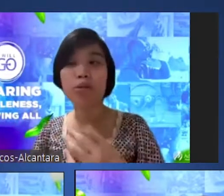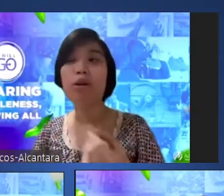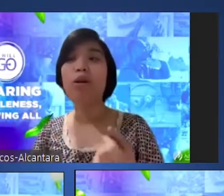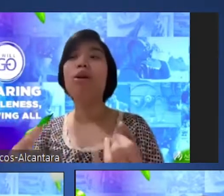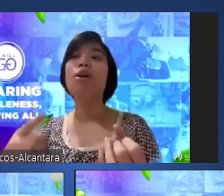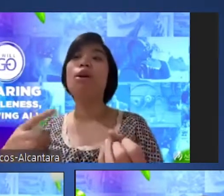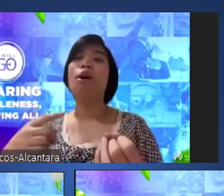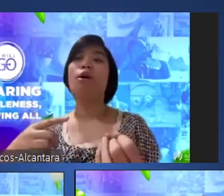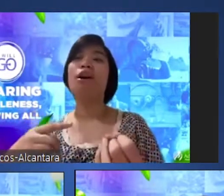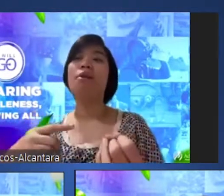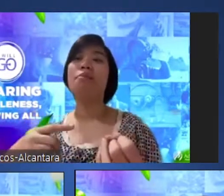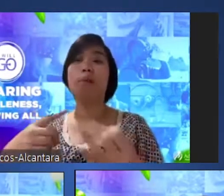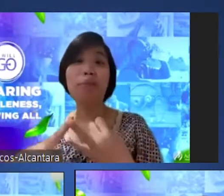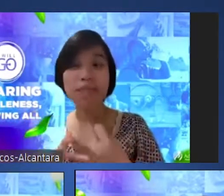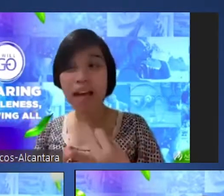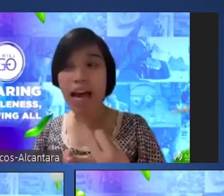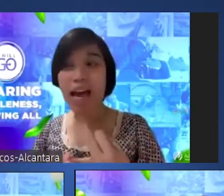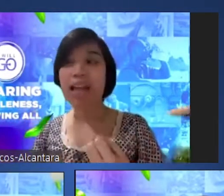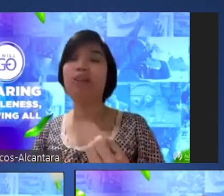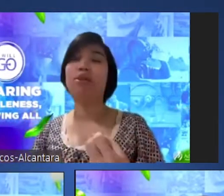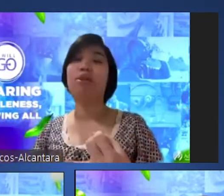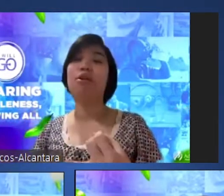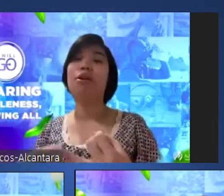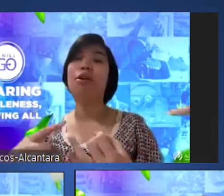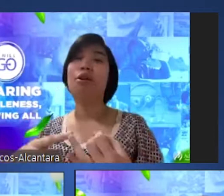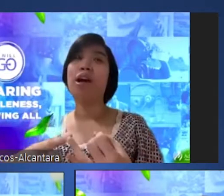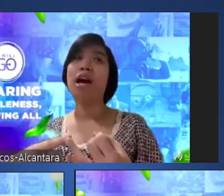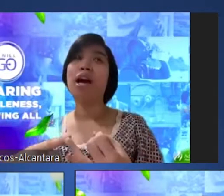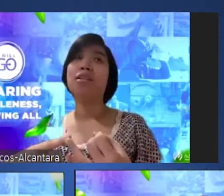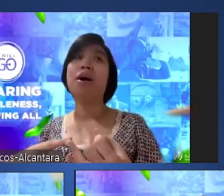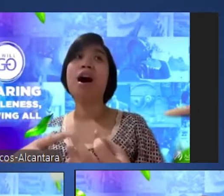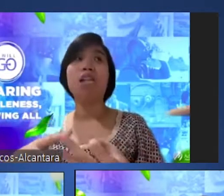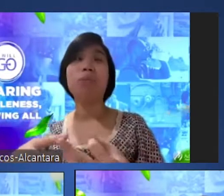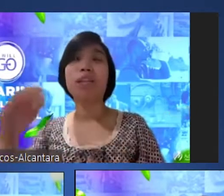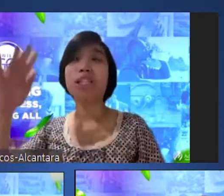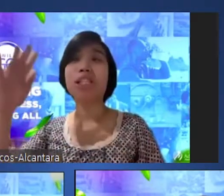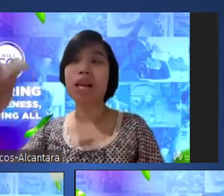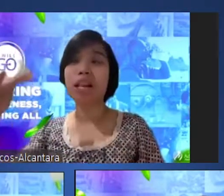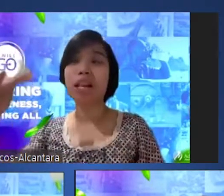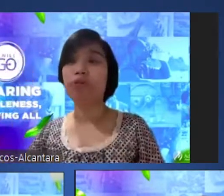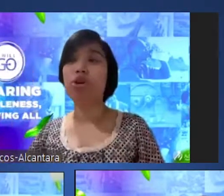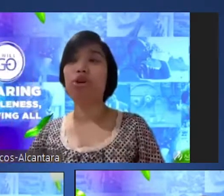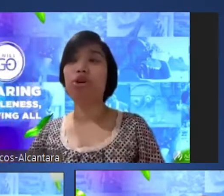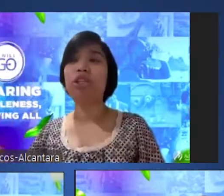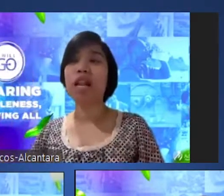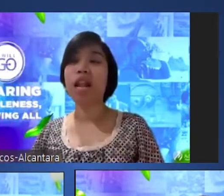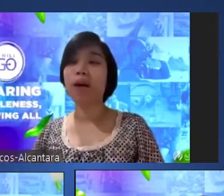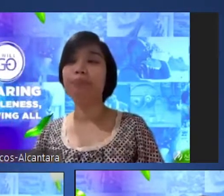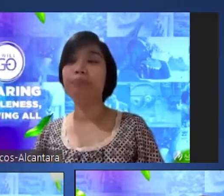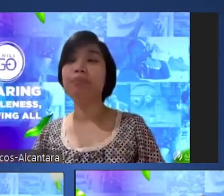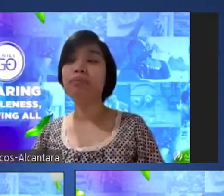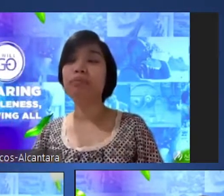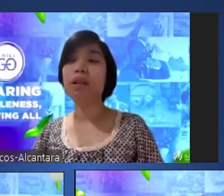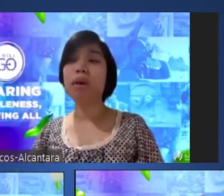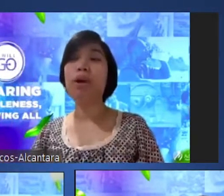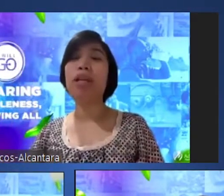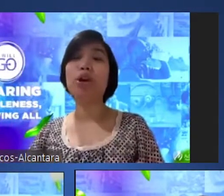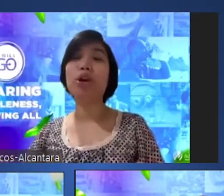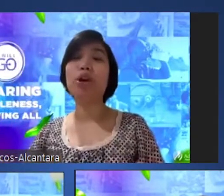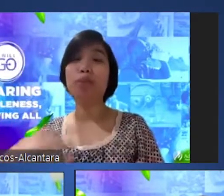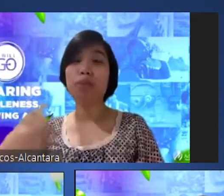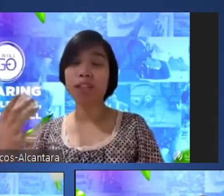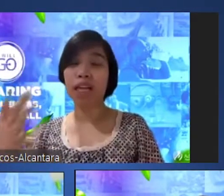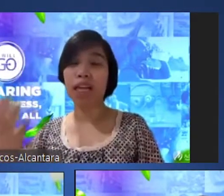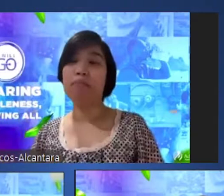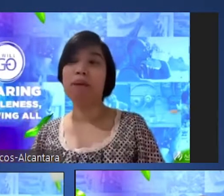siguro or may website o kaya sa mga hospitals may list of doctors sila pwede